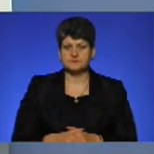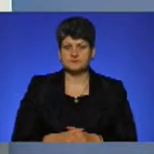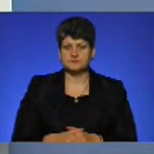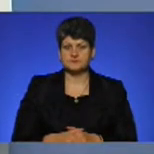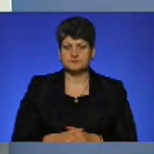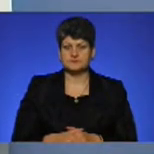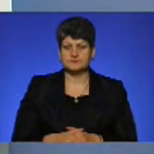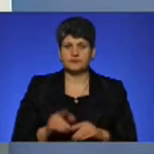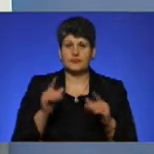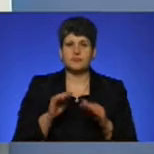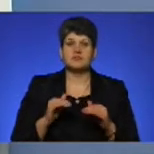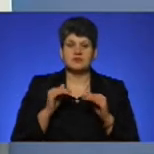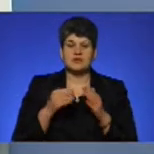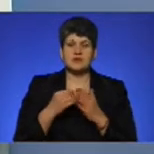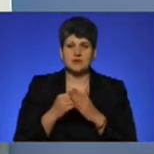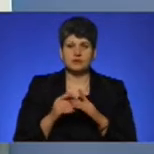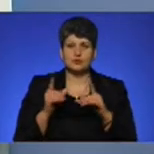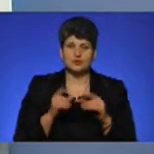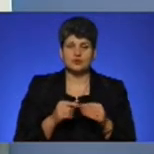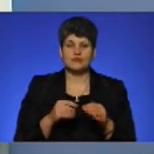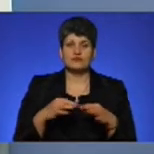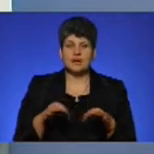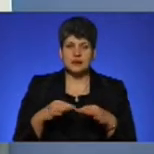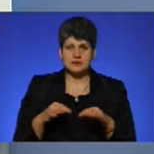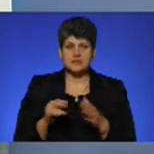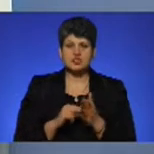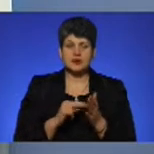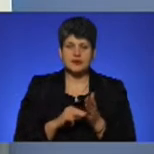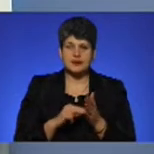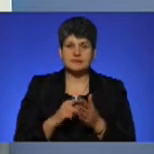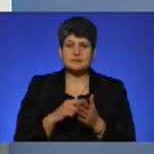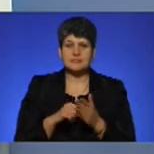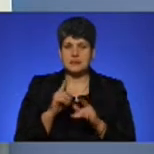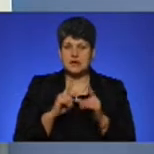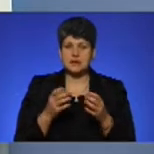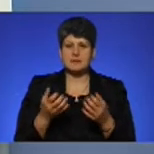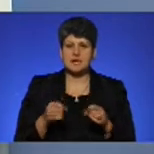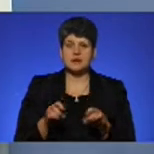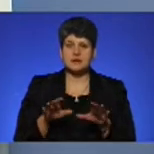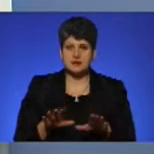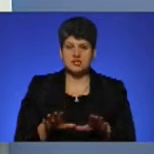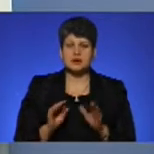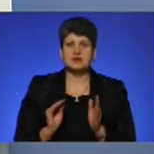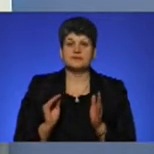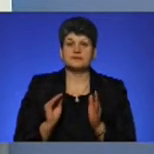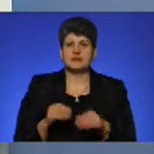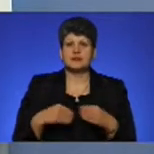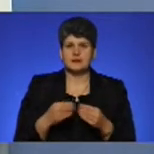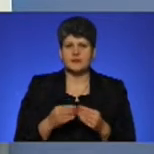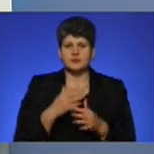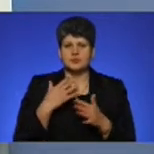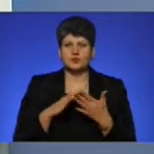Аби підвищити вартість проїзду в громадському транспорті «Черкас», міська рада прийняла рішення і виставила ряд умов